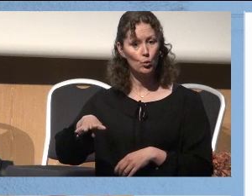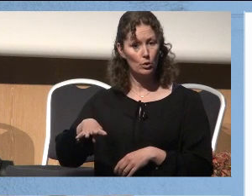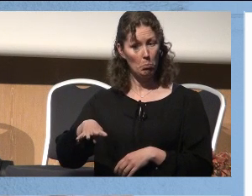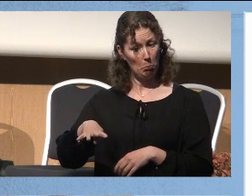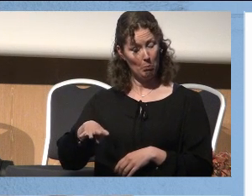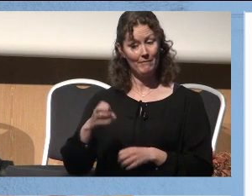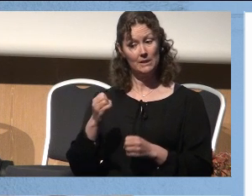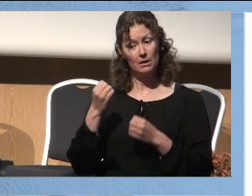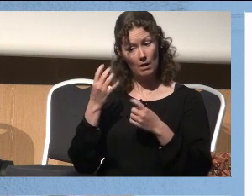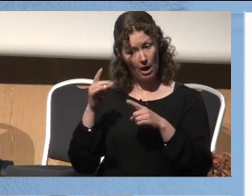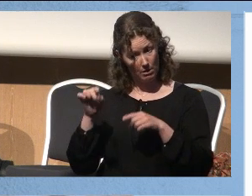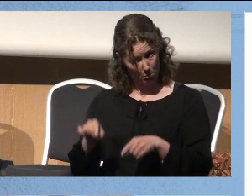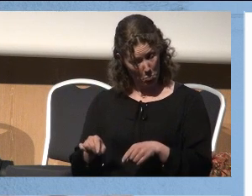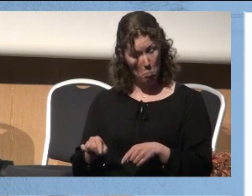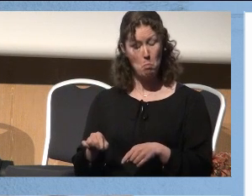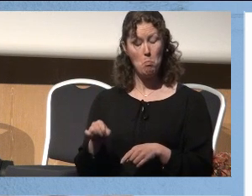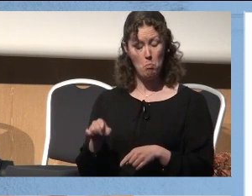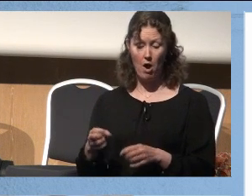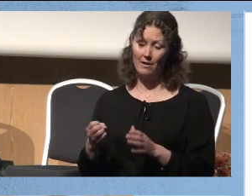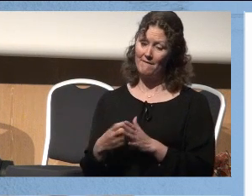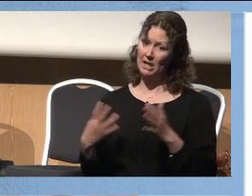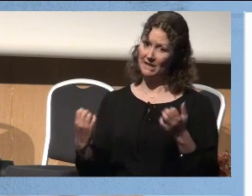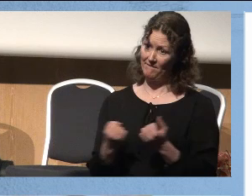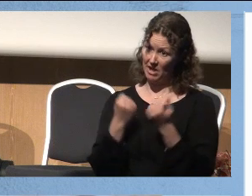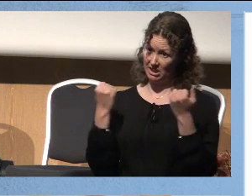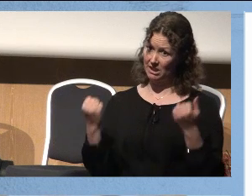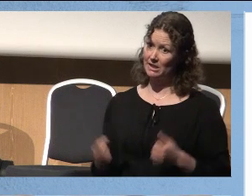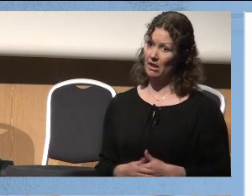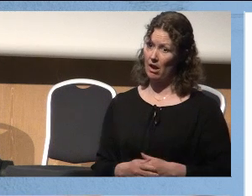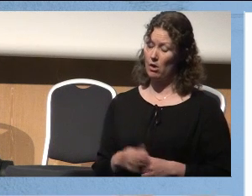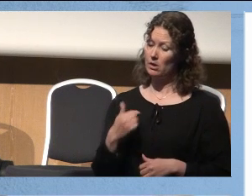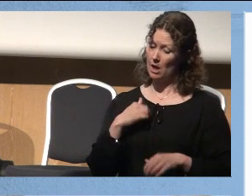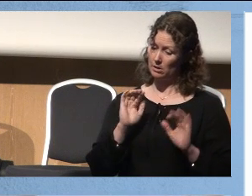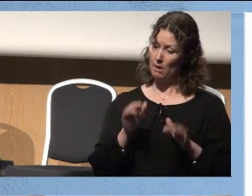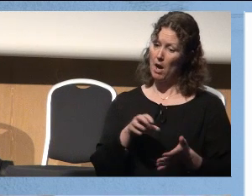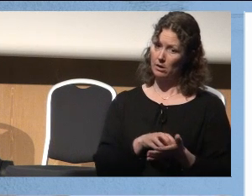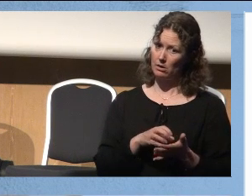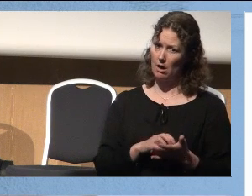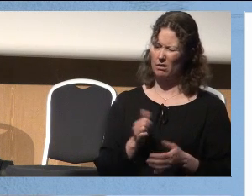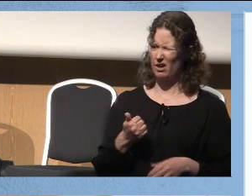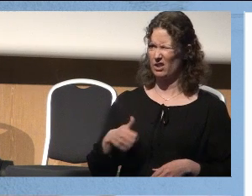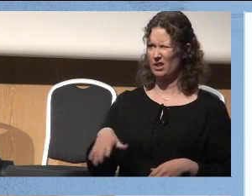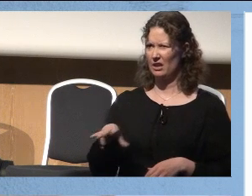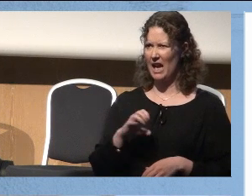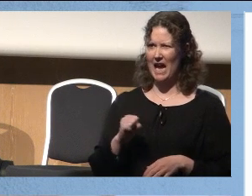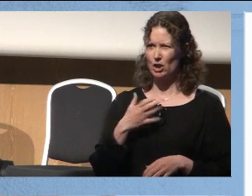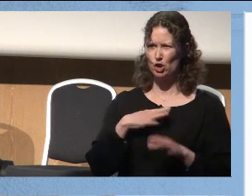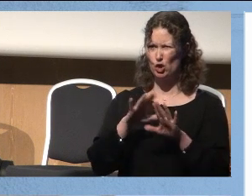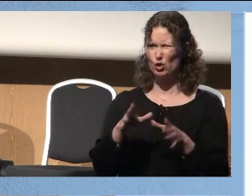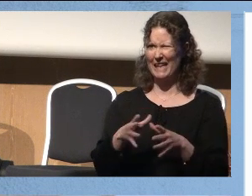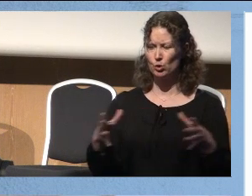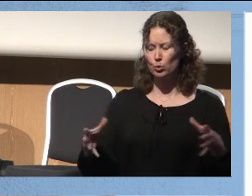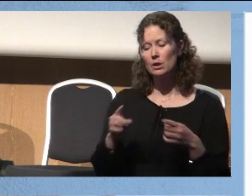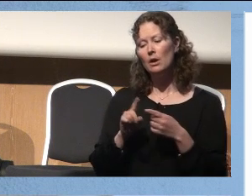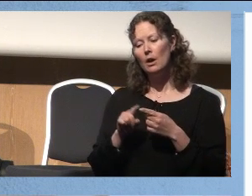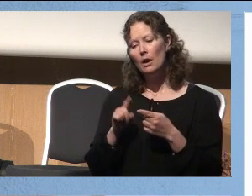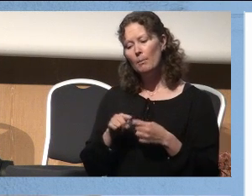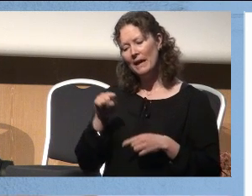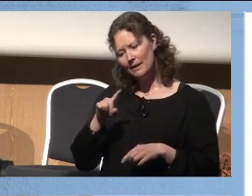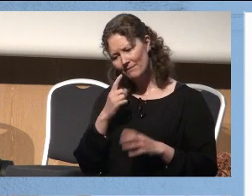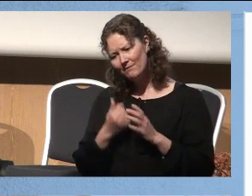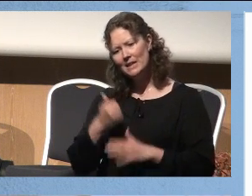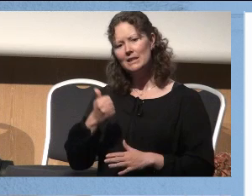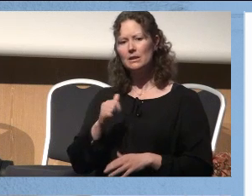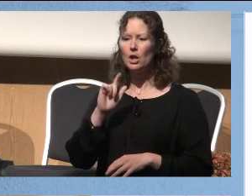Får de til det, så er det vel verdt en fest. Og jeg skal bakke kake, kanskje ikke til hele sykehuset, det blir for stort. Men dette er det